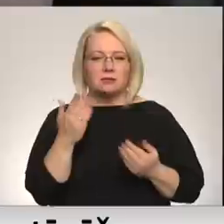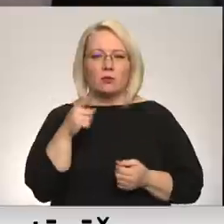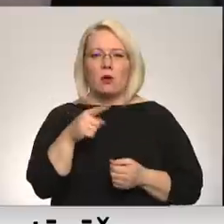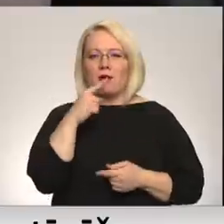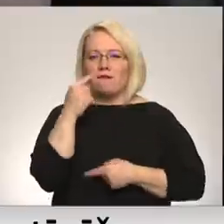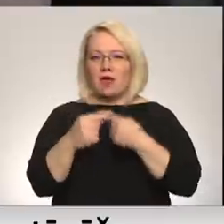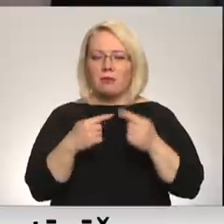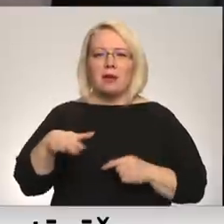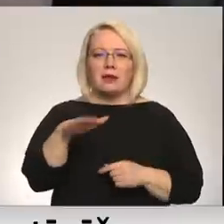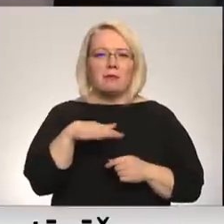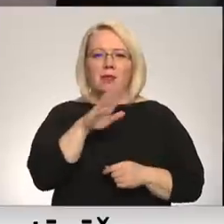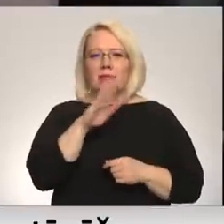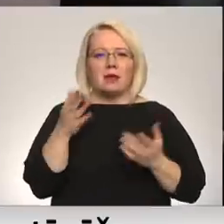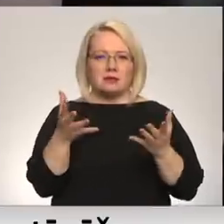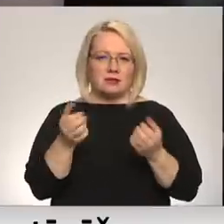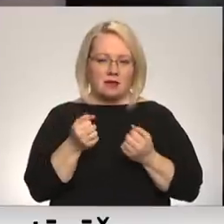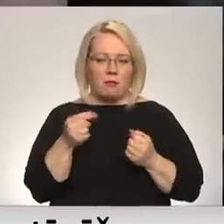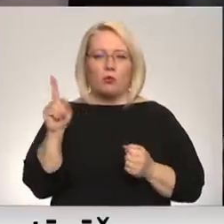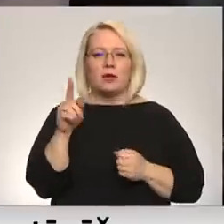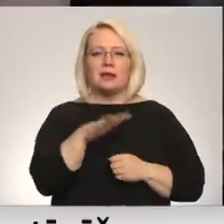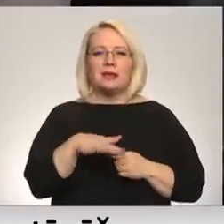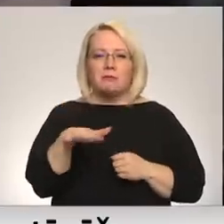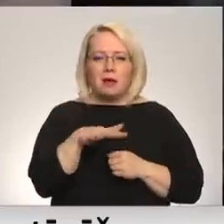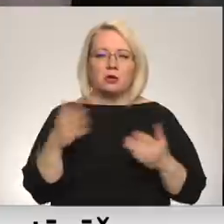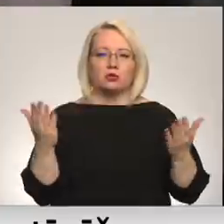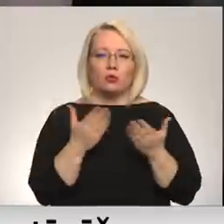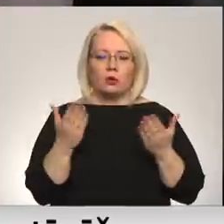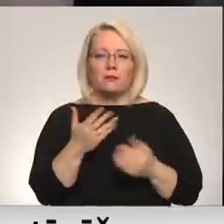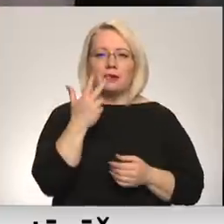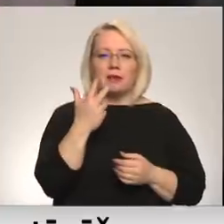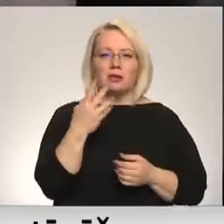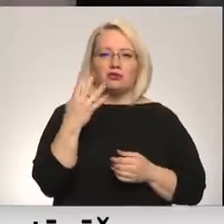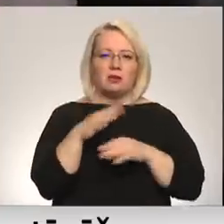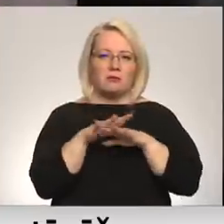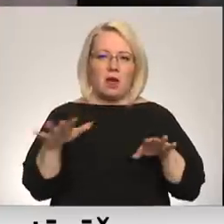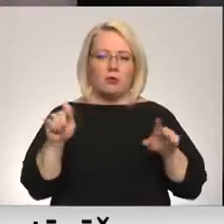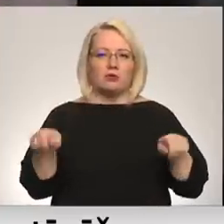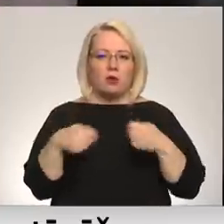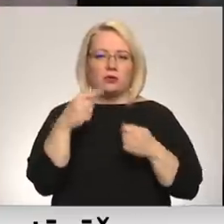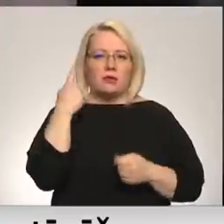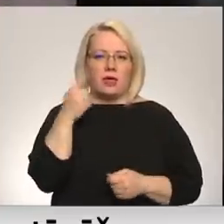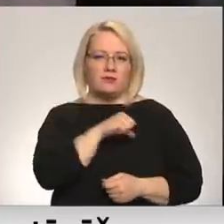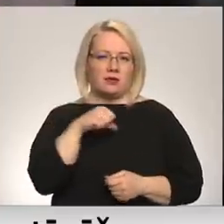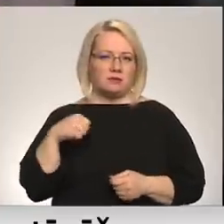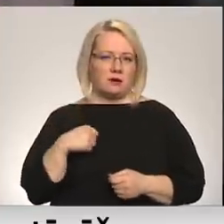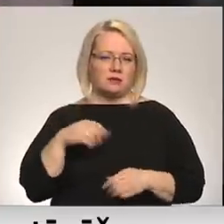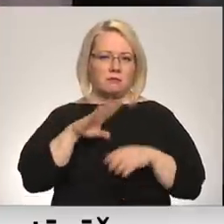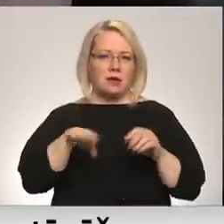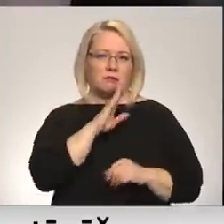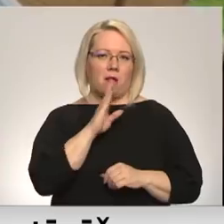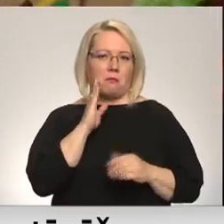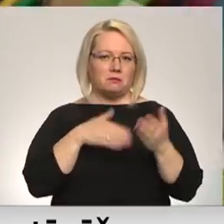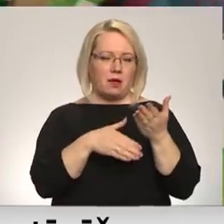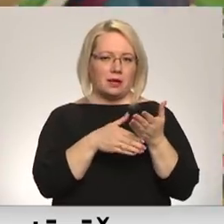nevienmēr ģimenē saņem. Un ir ģimenes, kurum trīs, četrus bērnus audzinā tētis. Viens pats tētis bez māmas